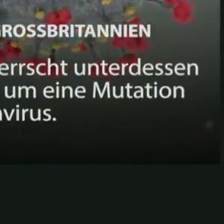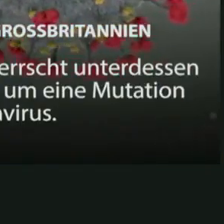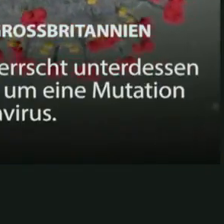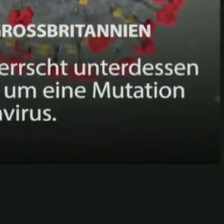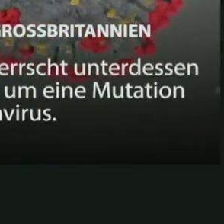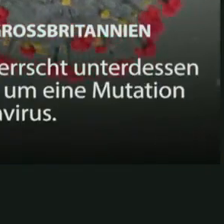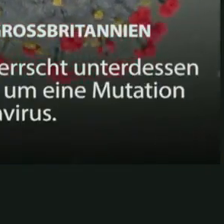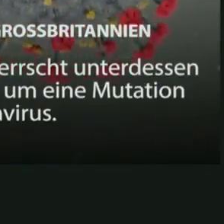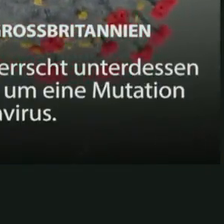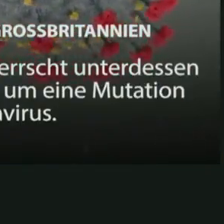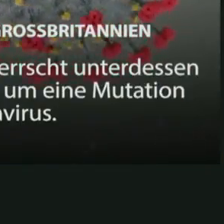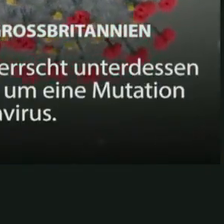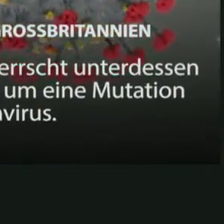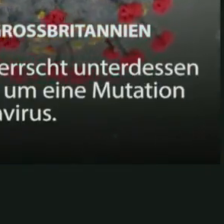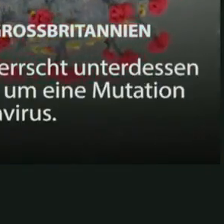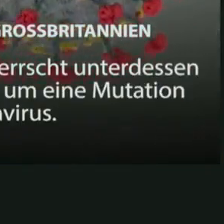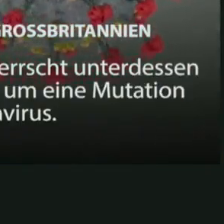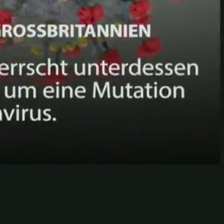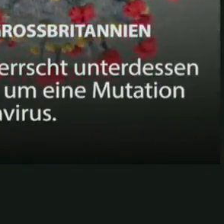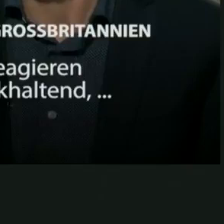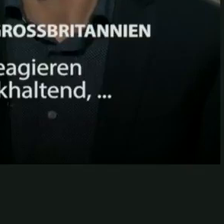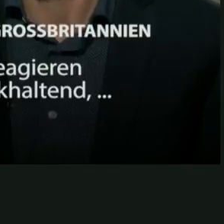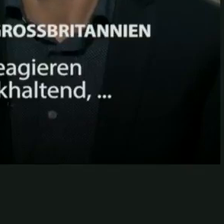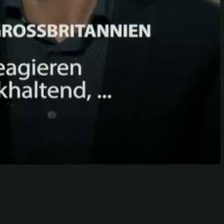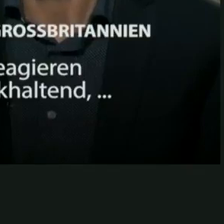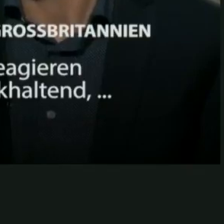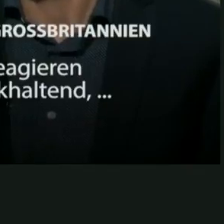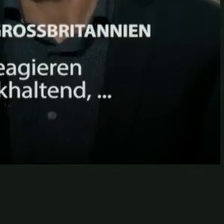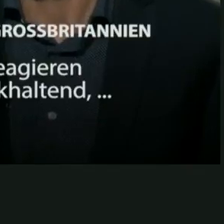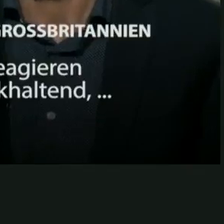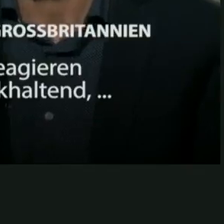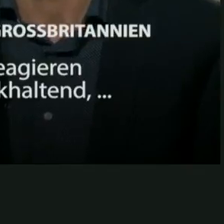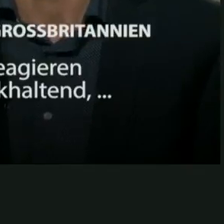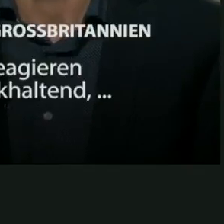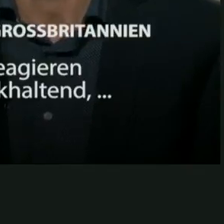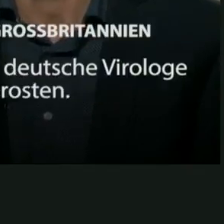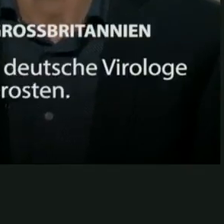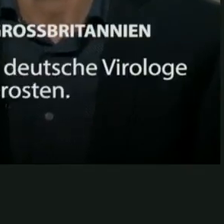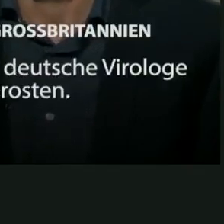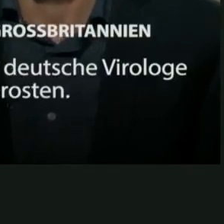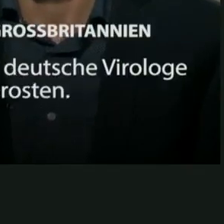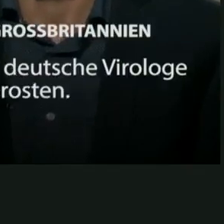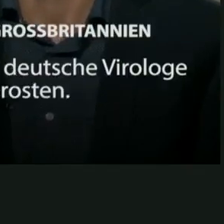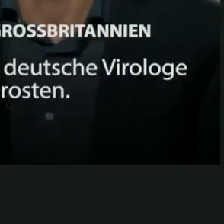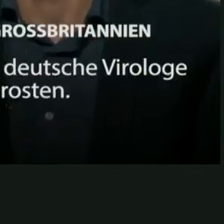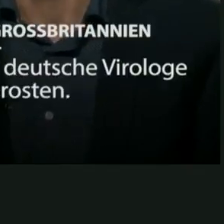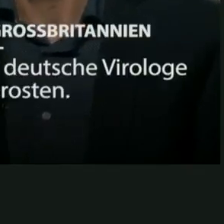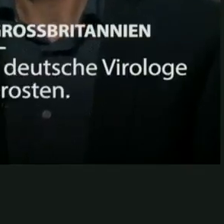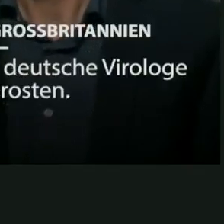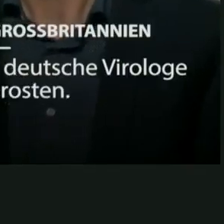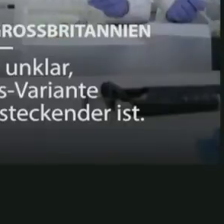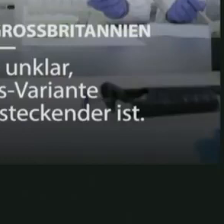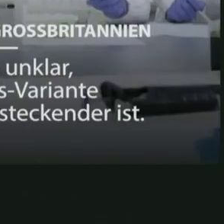der Grund dafür, warum so viele gesagt haben, Sie nehmen an diesen Testungen nicht teil. Ja, Frau Abgeordnete Schwarz, Sie können sich zwei Sonden